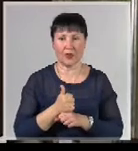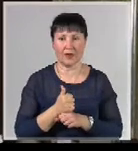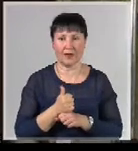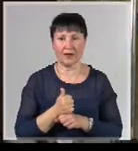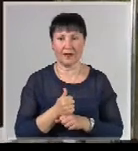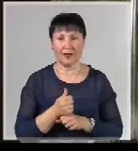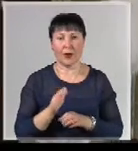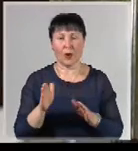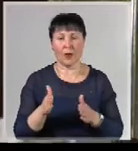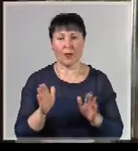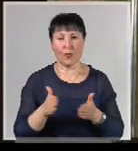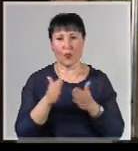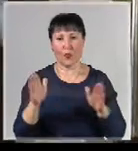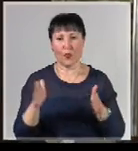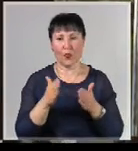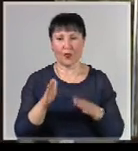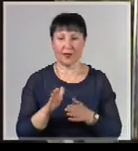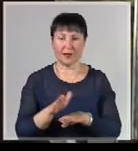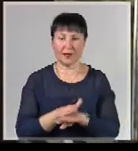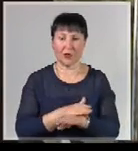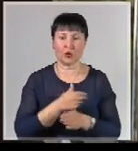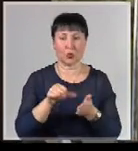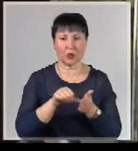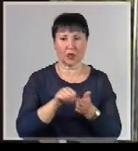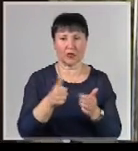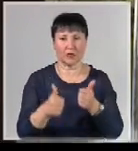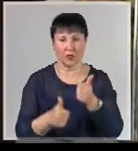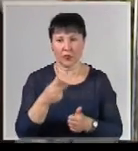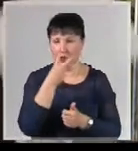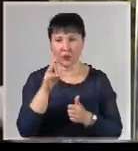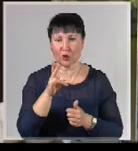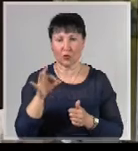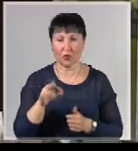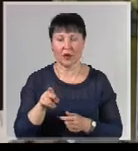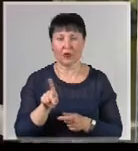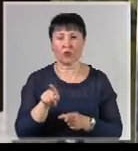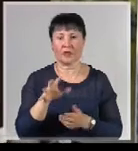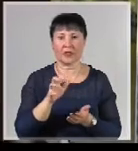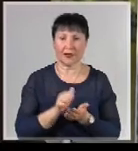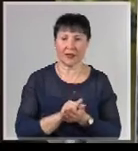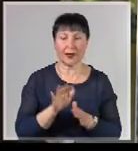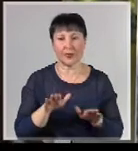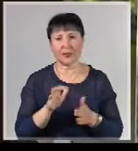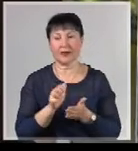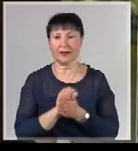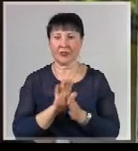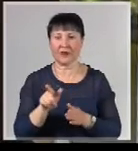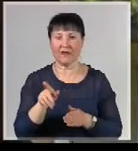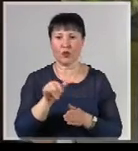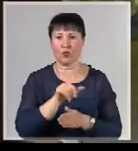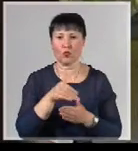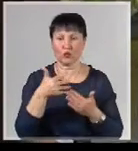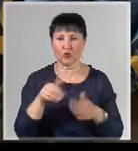здоровье дальше, участвуйте всегда в конкурсах, несмотря ни на что, несмотря на то, что вы заняли место, а не заняли, вы уже